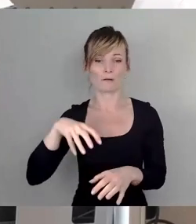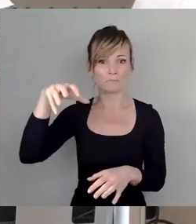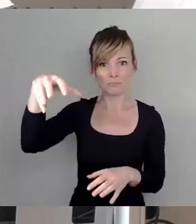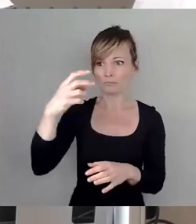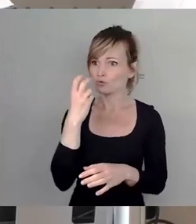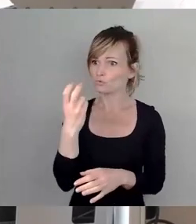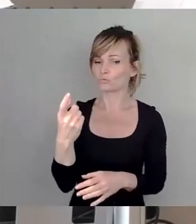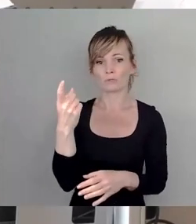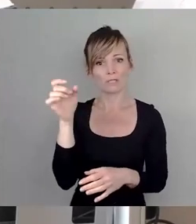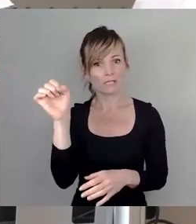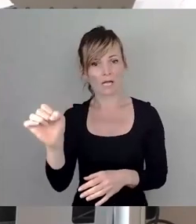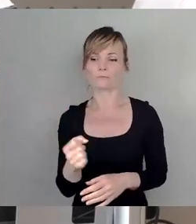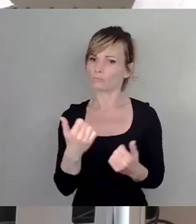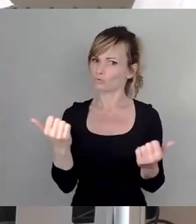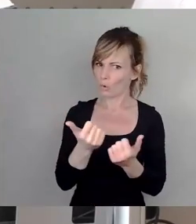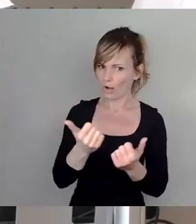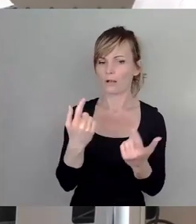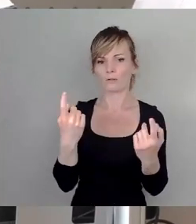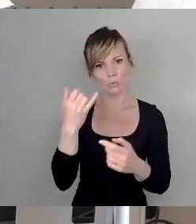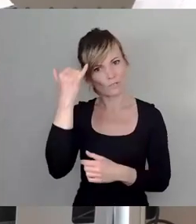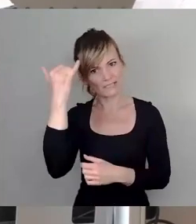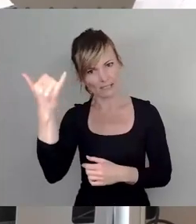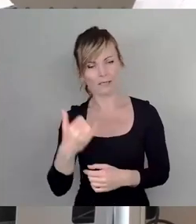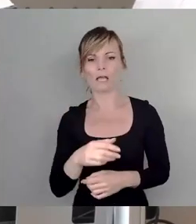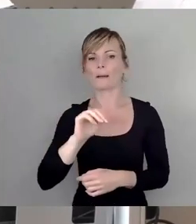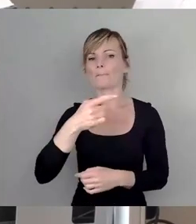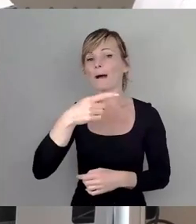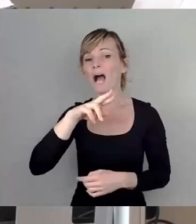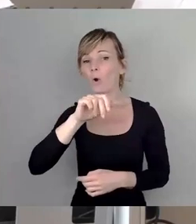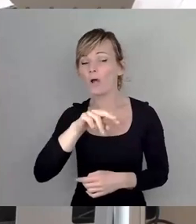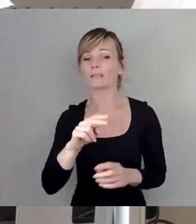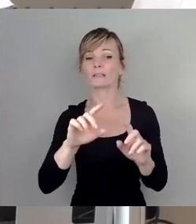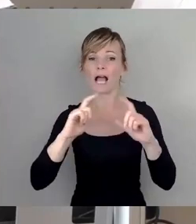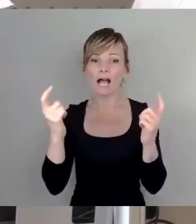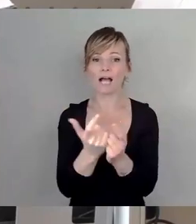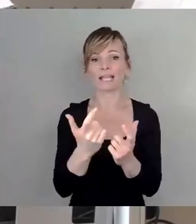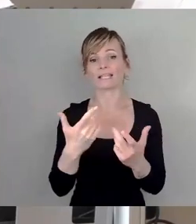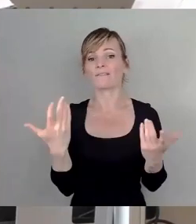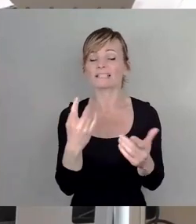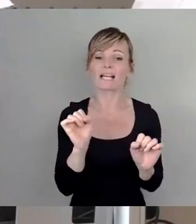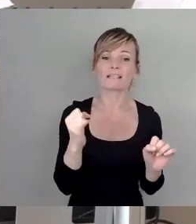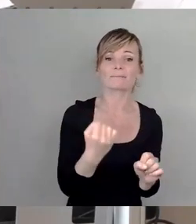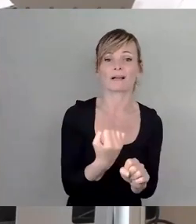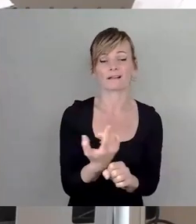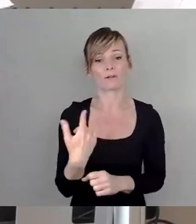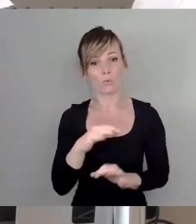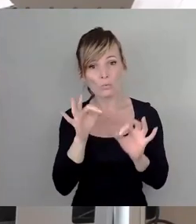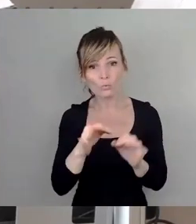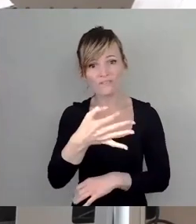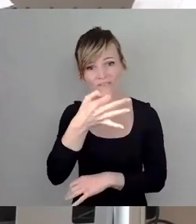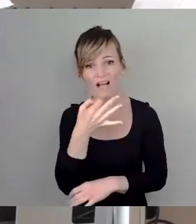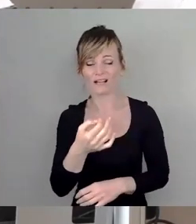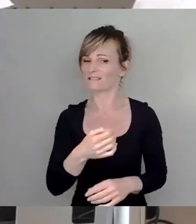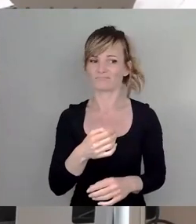Was können wir nun in diesen Umständen mit der Margon-Arena machen? Auch eine gute Frage, die leider nicht wirklich beantwortet werden kann. Jedoch ist